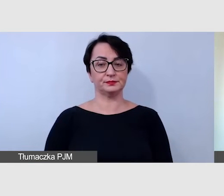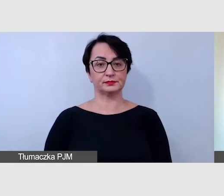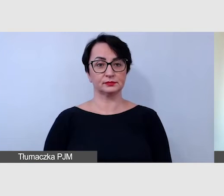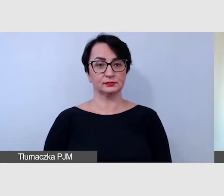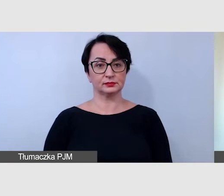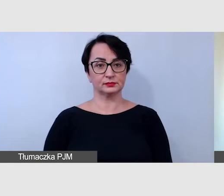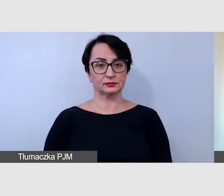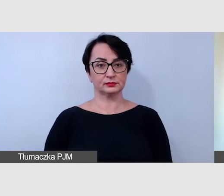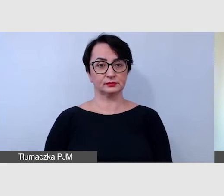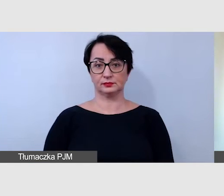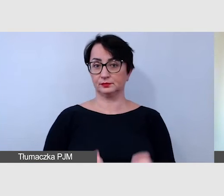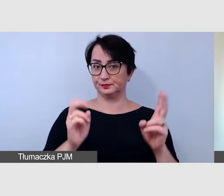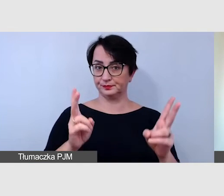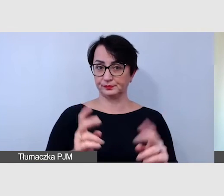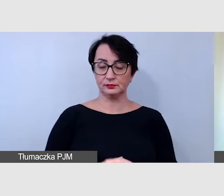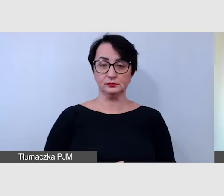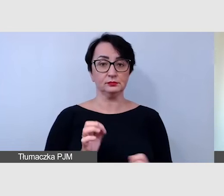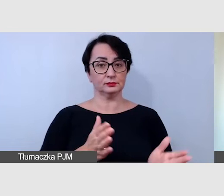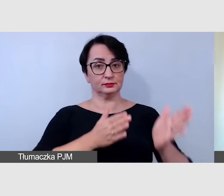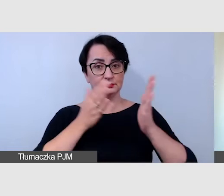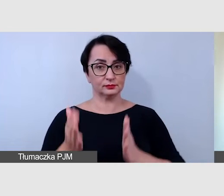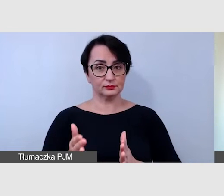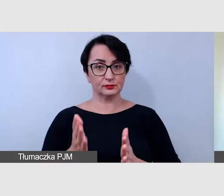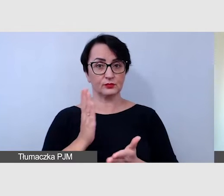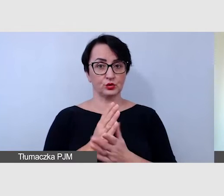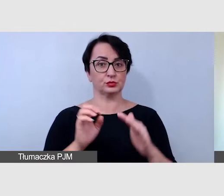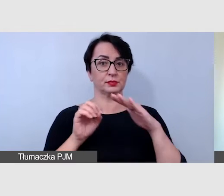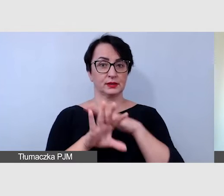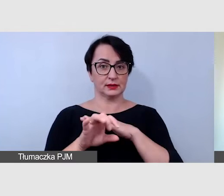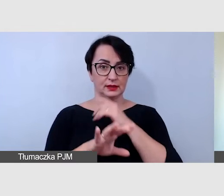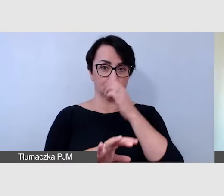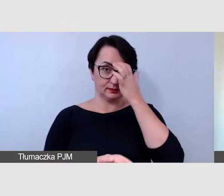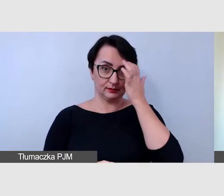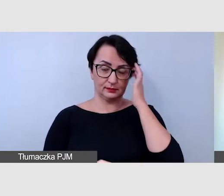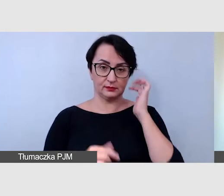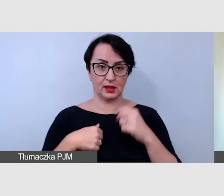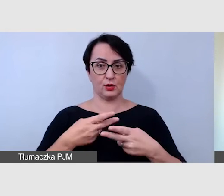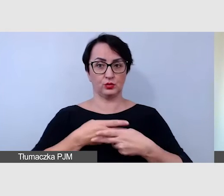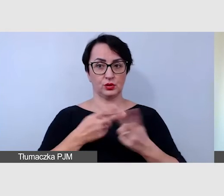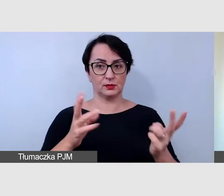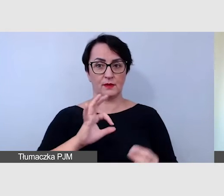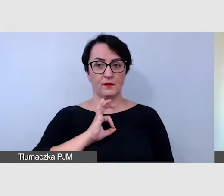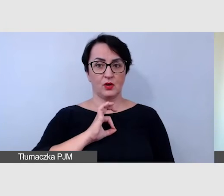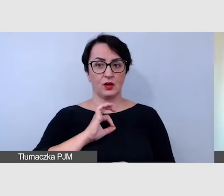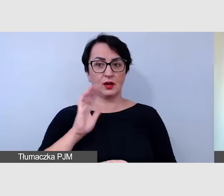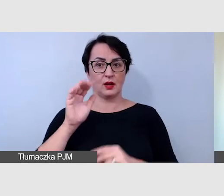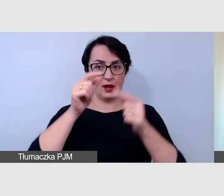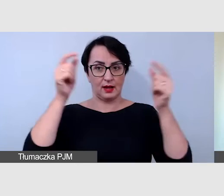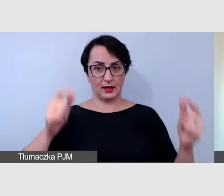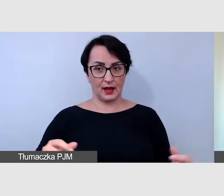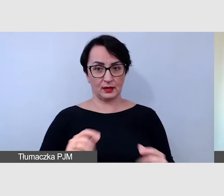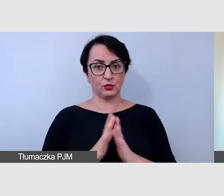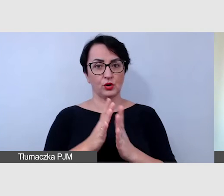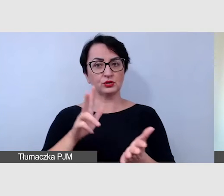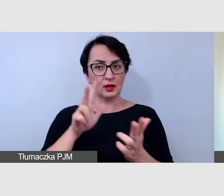Ok, to przejdźmy do prezentacji. Udostępniam swój ekran. Proszę o